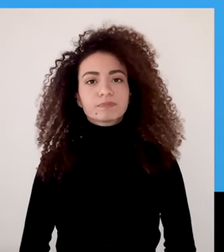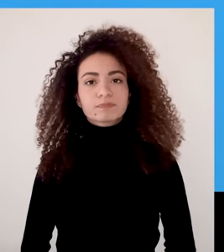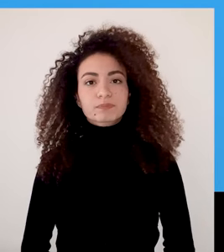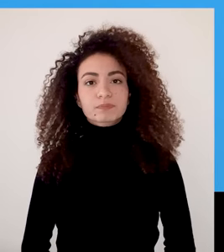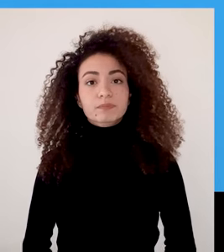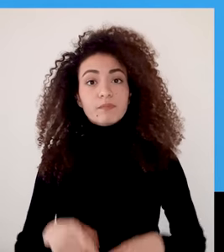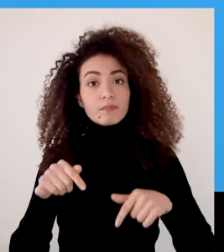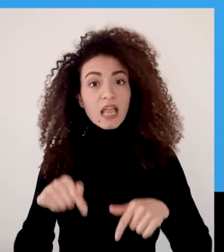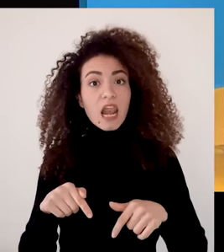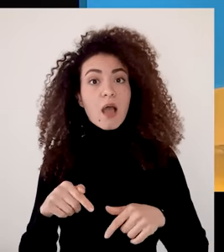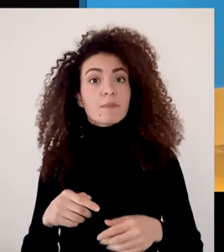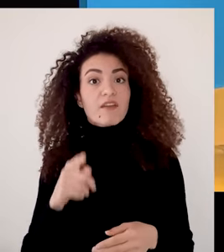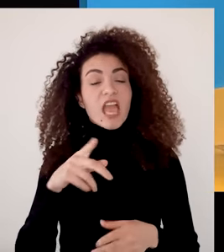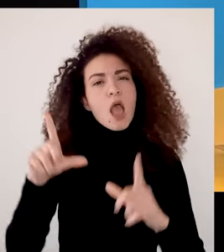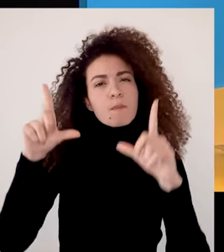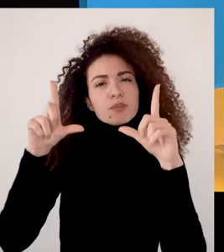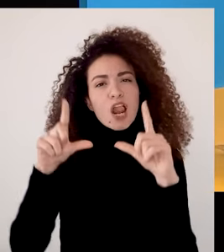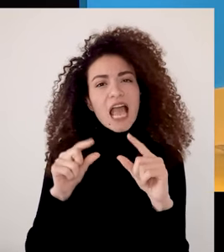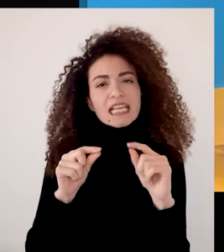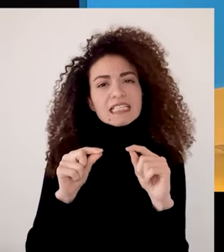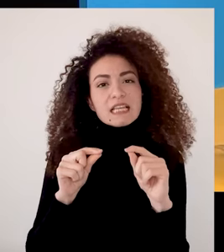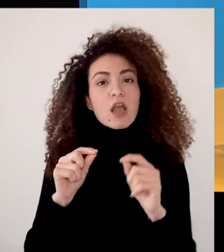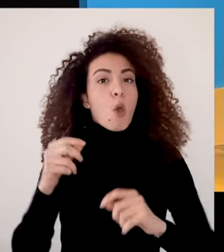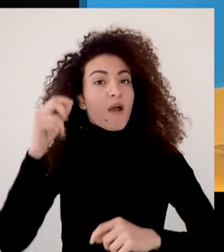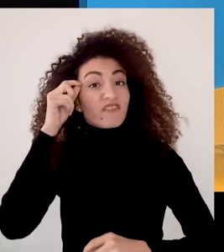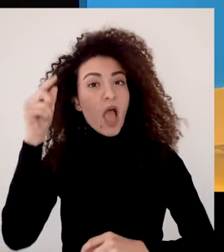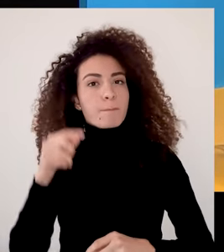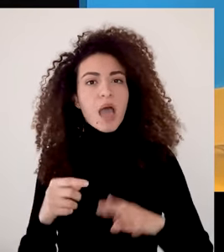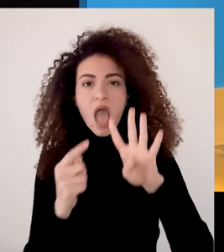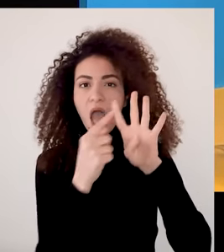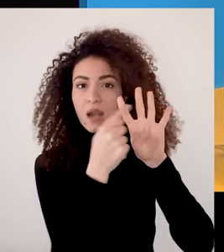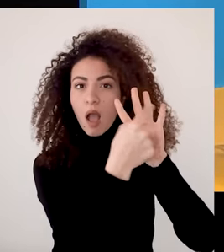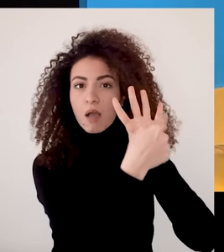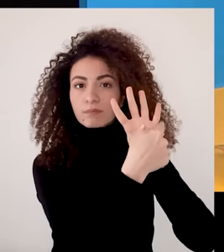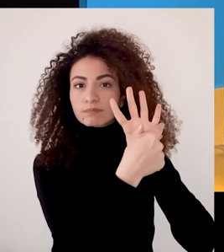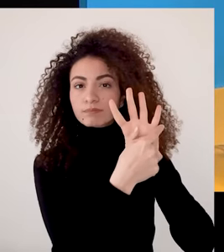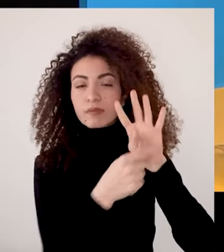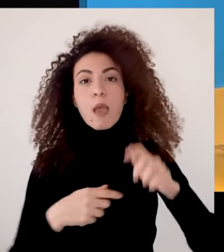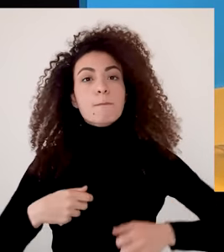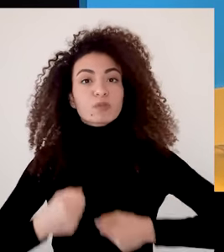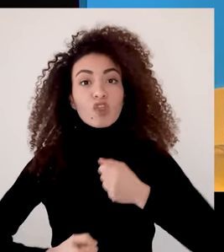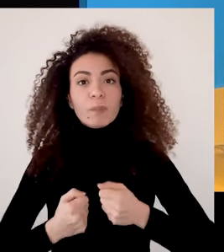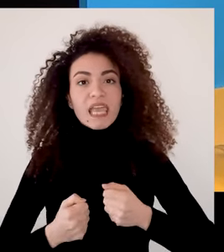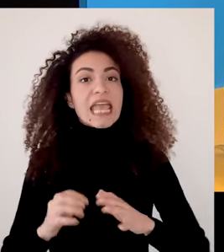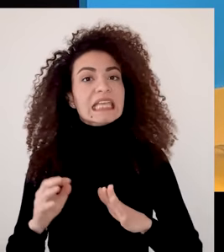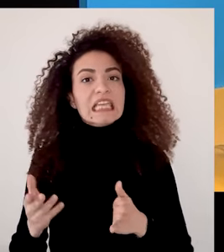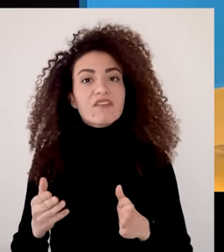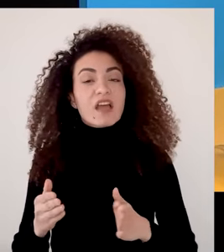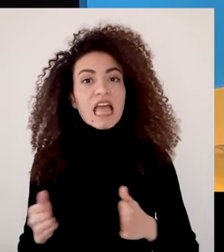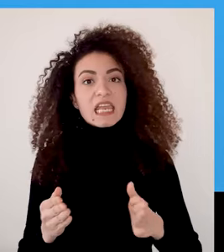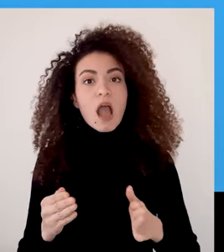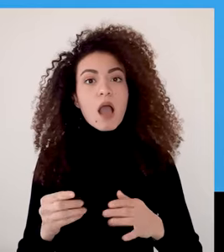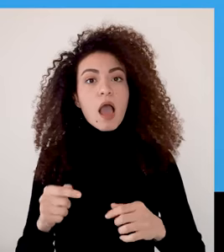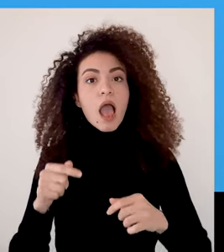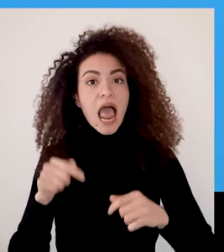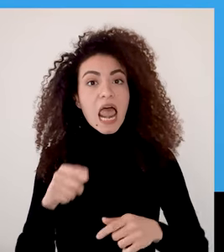تابعناها بالفقرة السابقة بدعوكي لتلخيص ومحاولة فهم عن خطوات الأربعة بطريقة تجعل تطبيقهم سهل